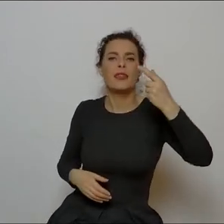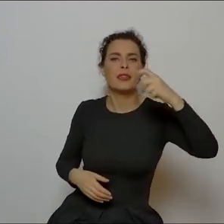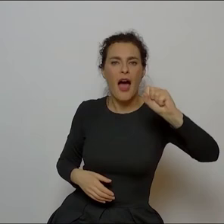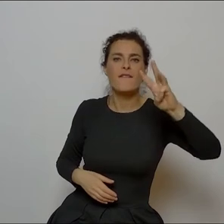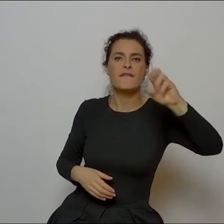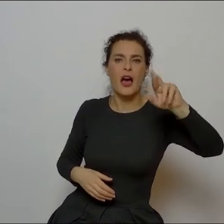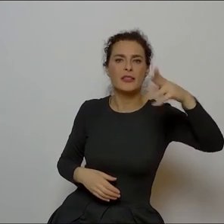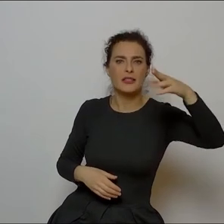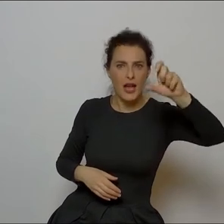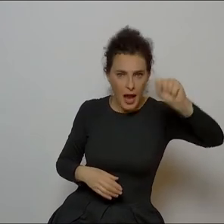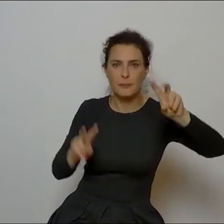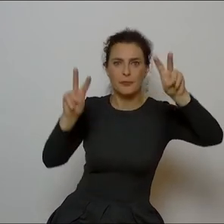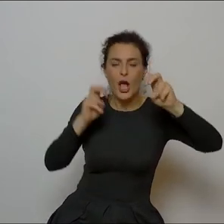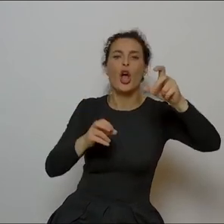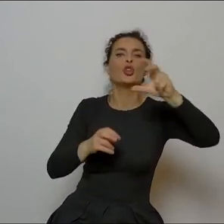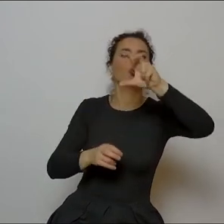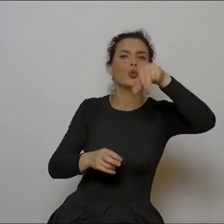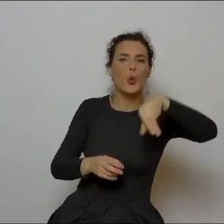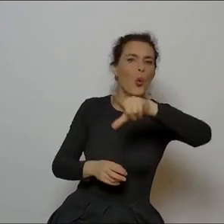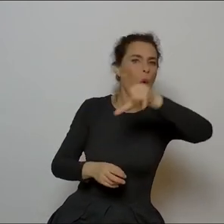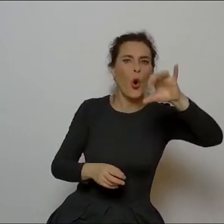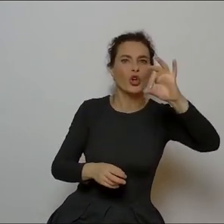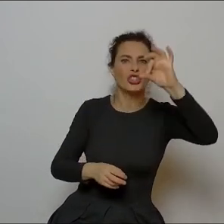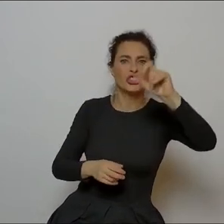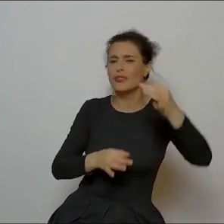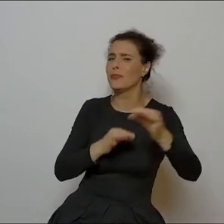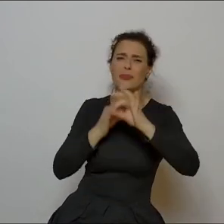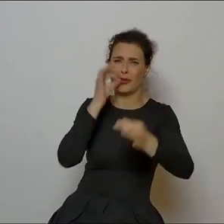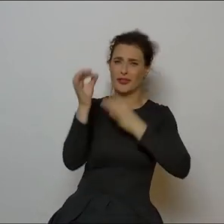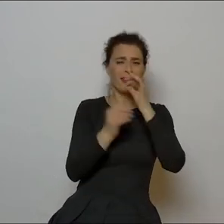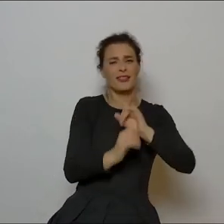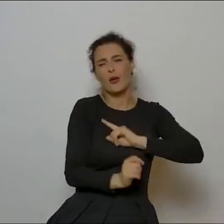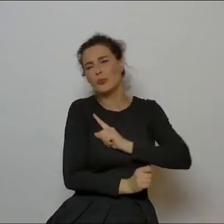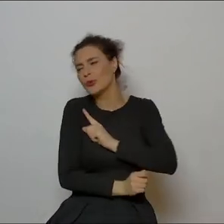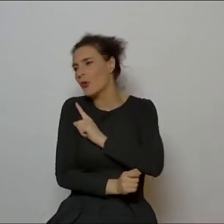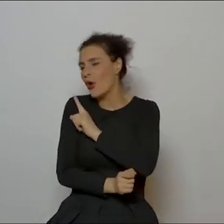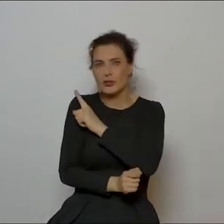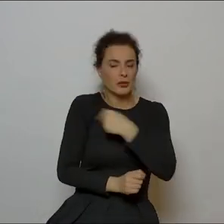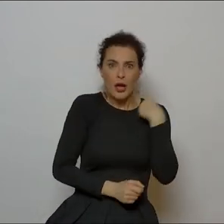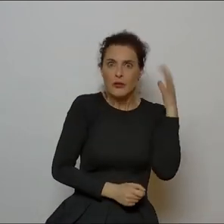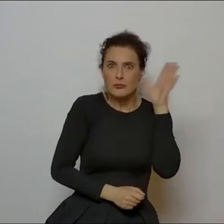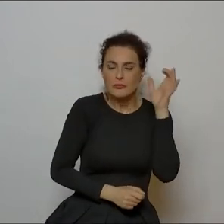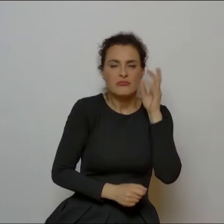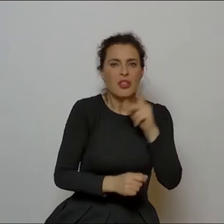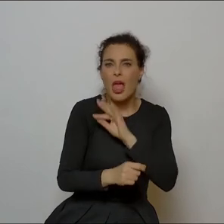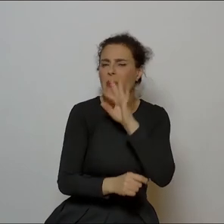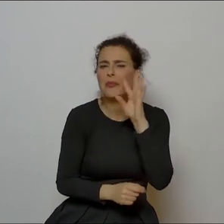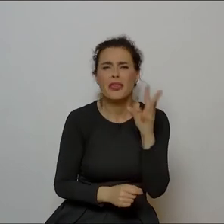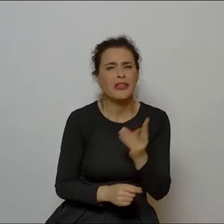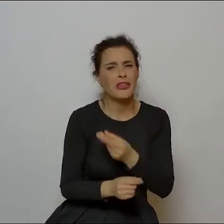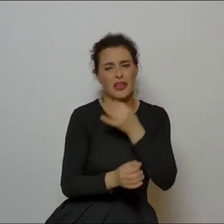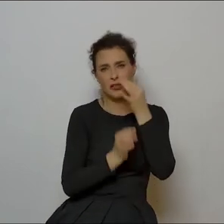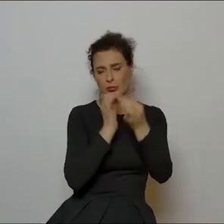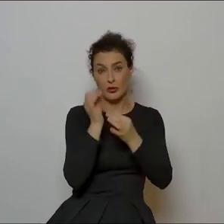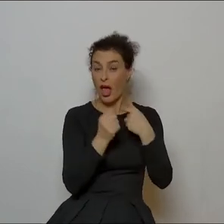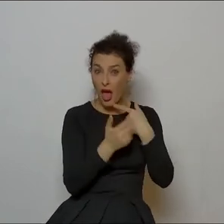Prawda? To jest jedna z najpiękniejszych piosenek miłosnych, które chyba w życiu słyszałem, a